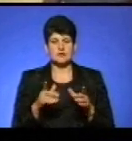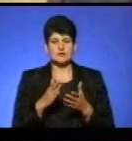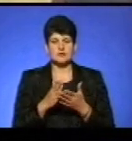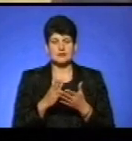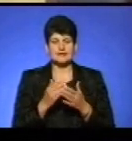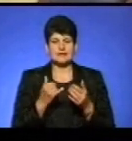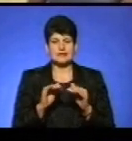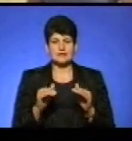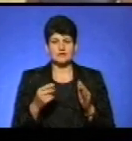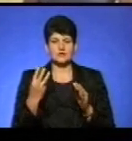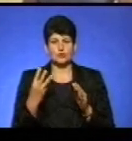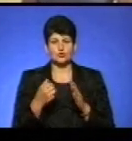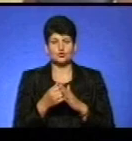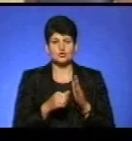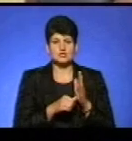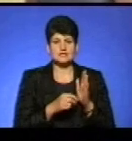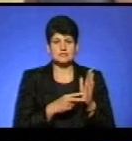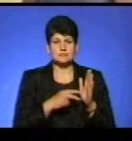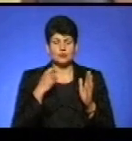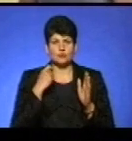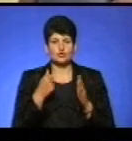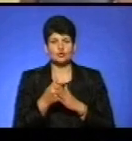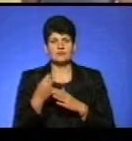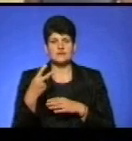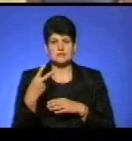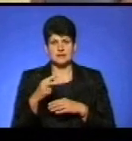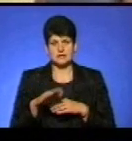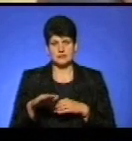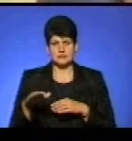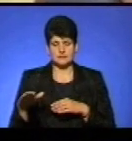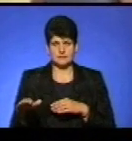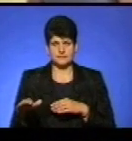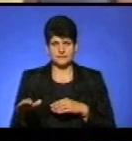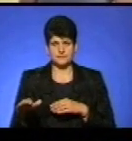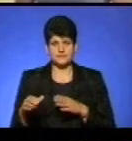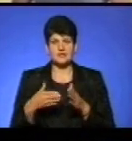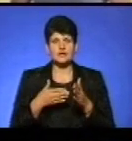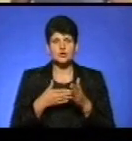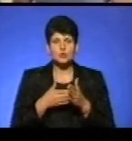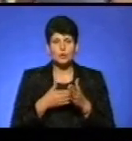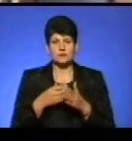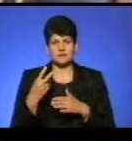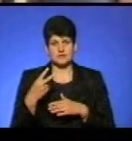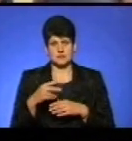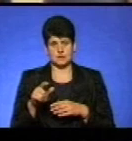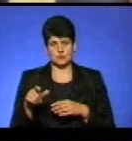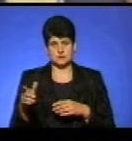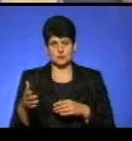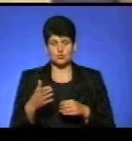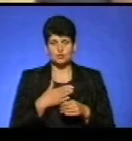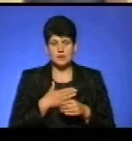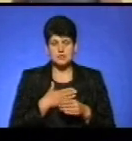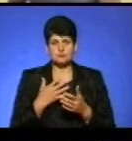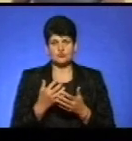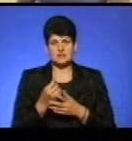для дітей віком від 3 до 6-7 років до 20 осіб. Хочу сказати, що ключове в цьому слово – до 20 осіб. У нас вже получається,